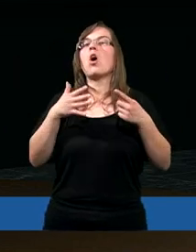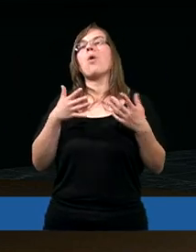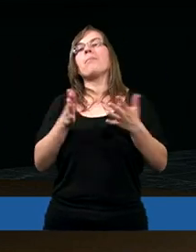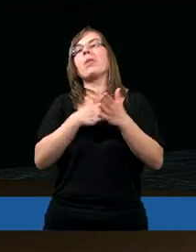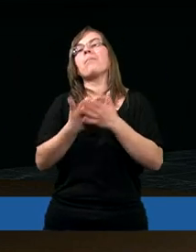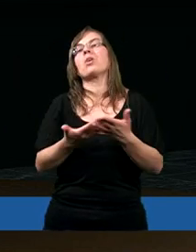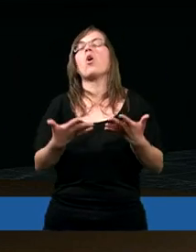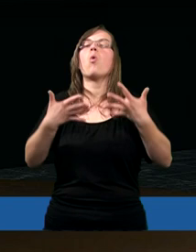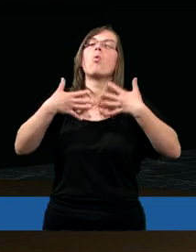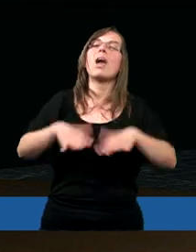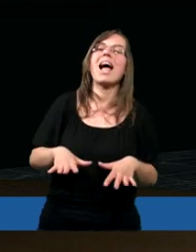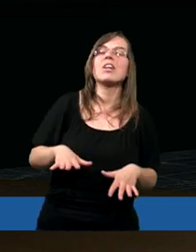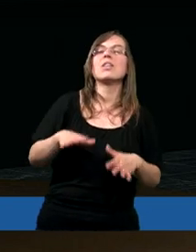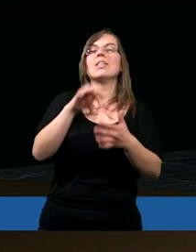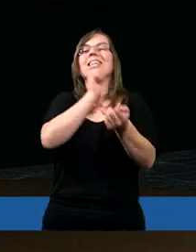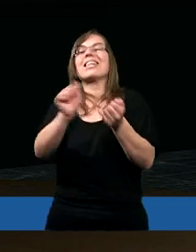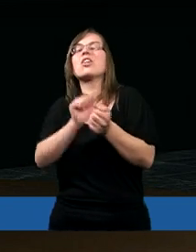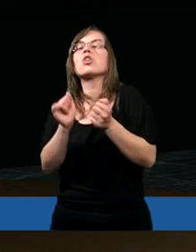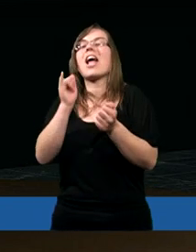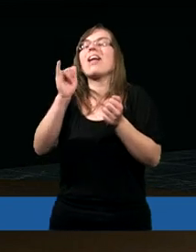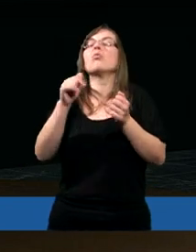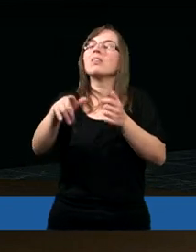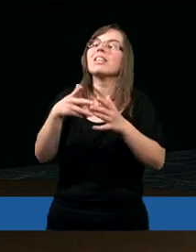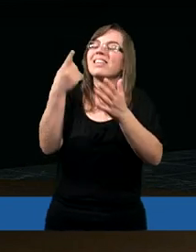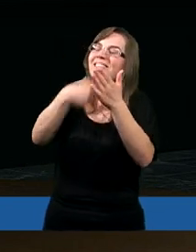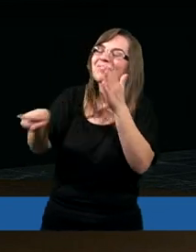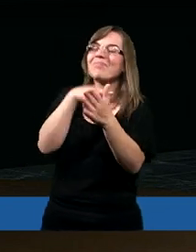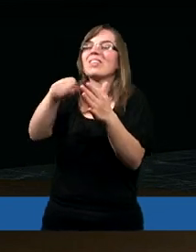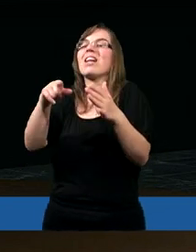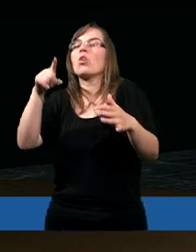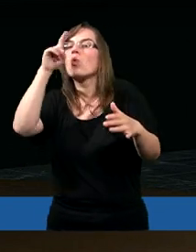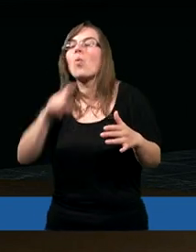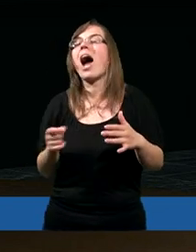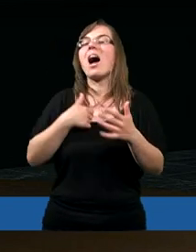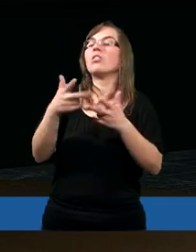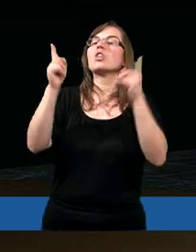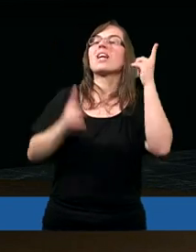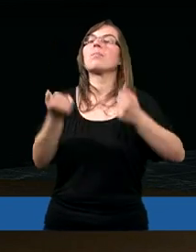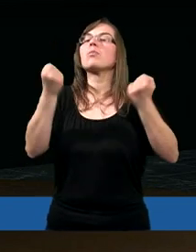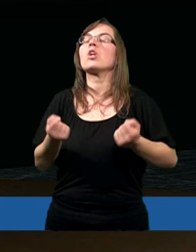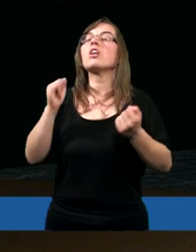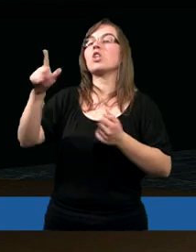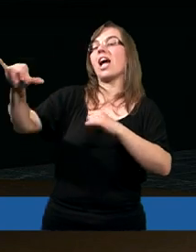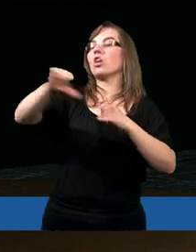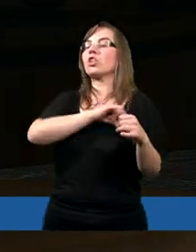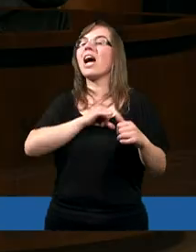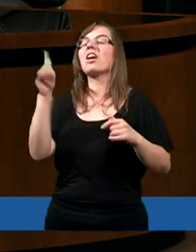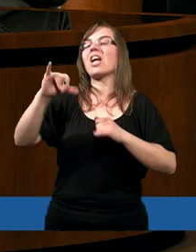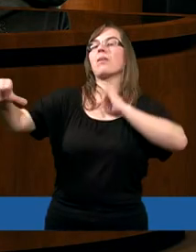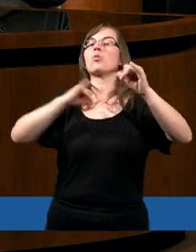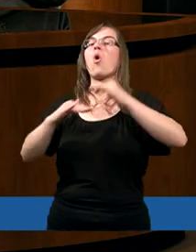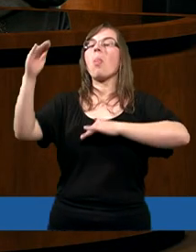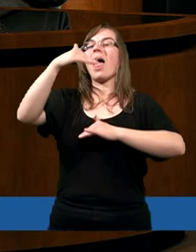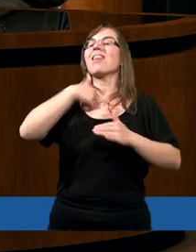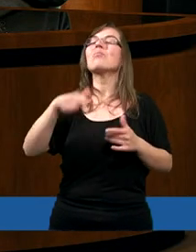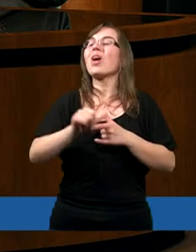ulec zniwelowaniu, ale często zabierały głos i dochodziły do tego, że mną rządziły. To jest przykre.